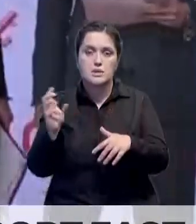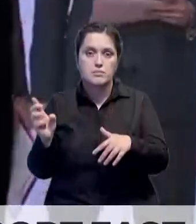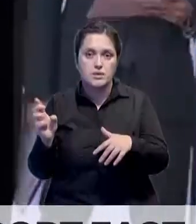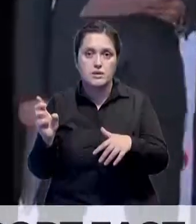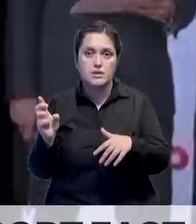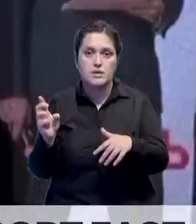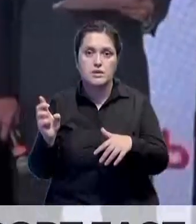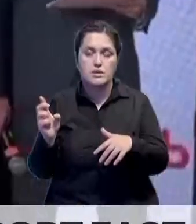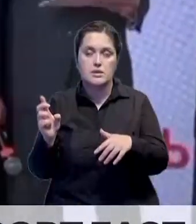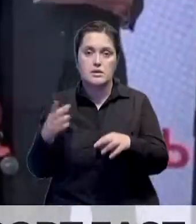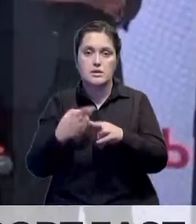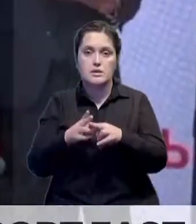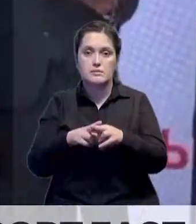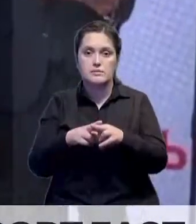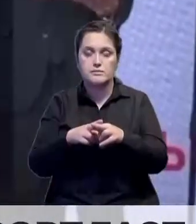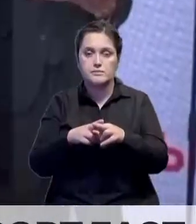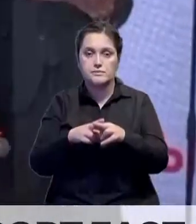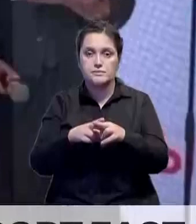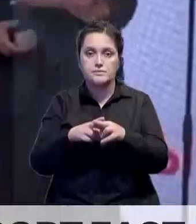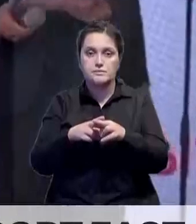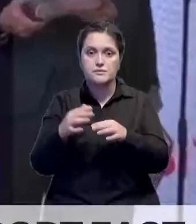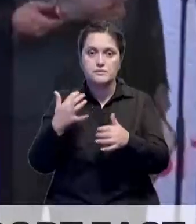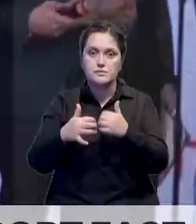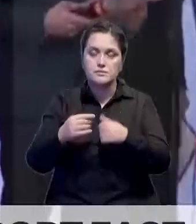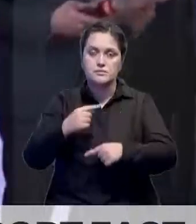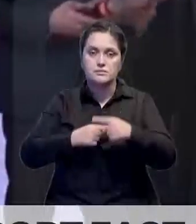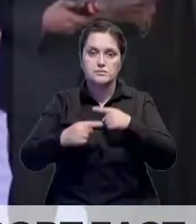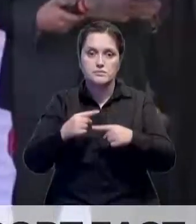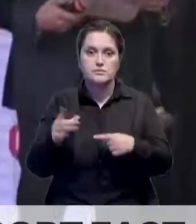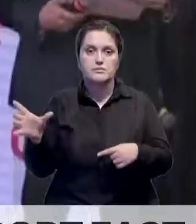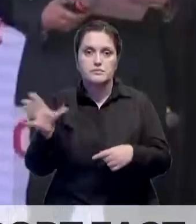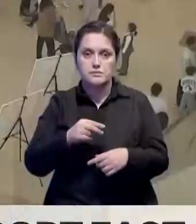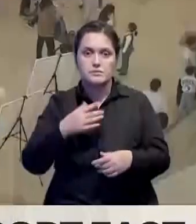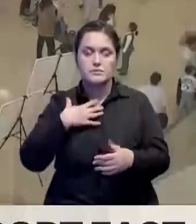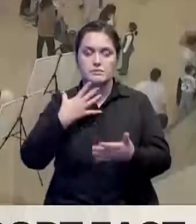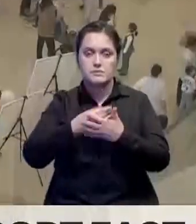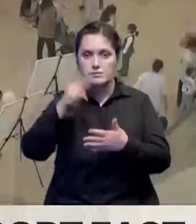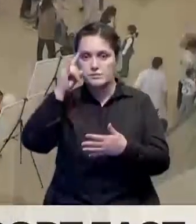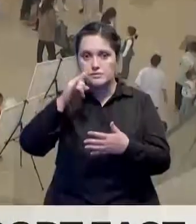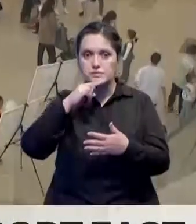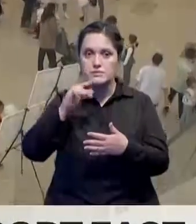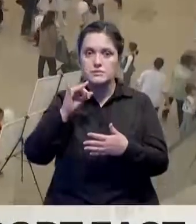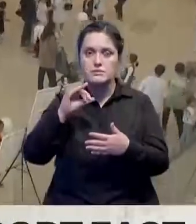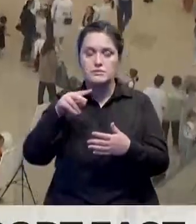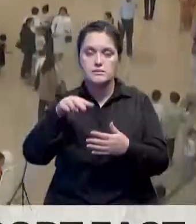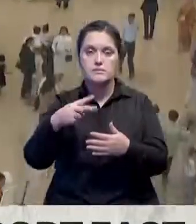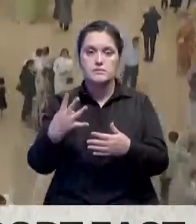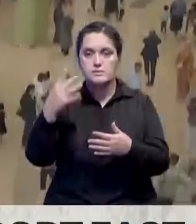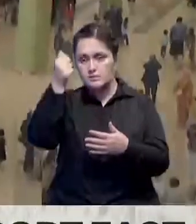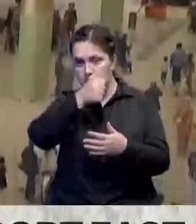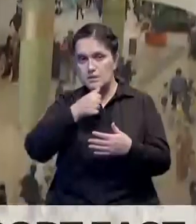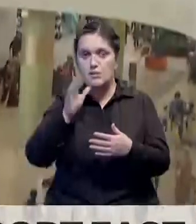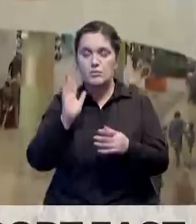субъектов малого среднего предпринимательства. Все они – это наши казахстанцы. В июне 2024 года